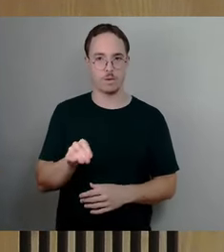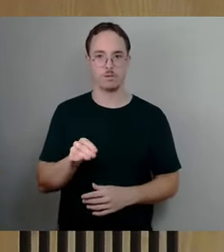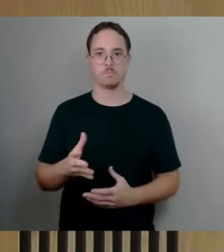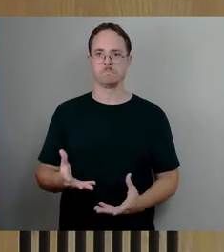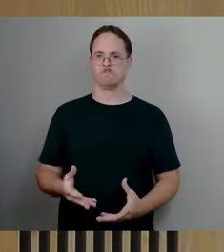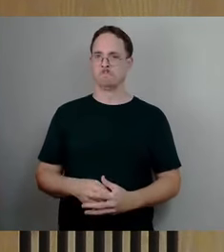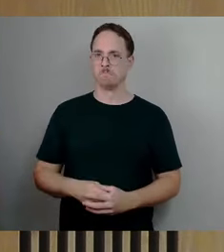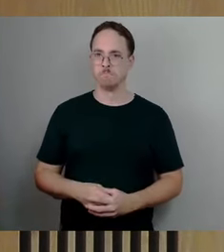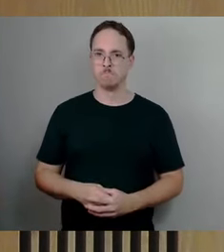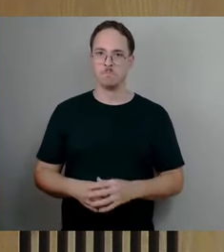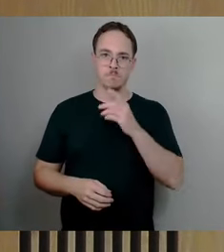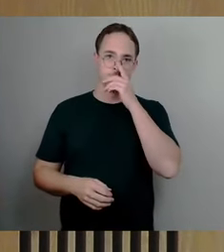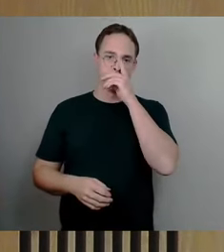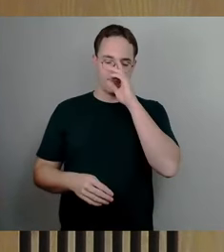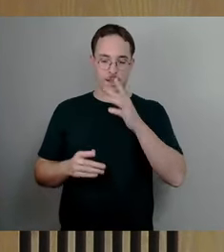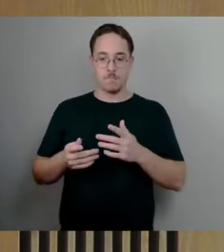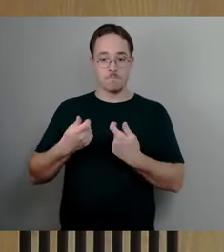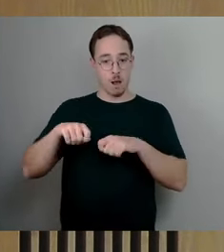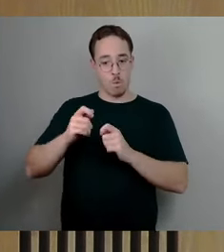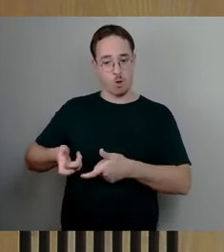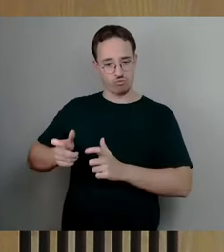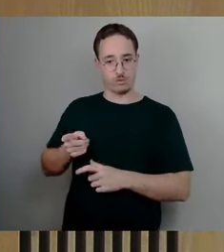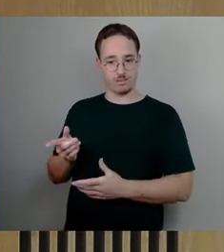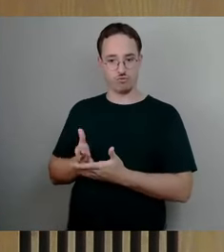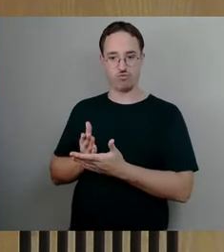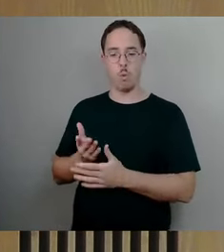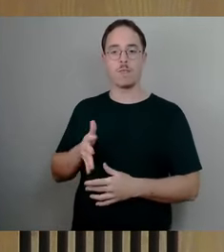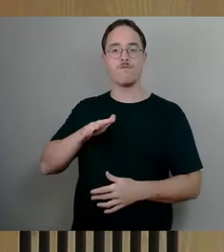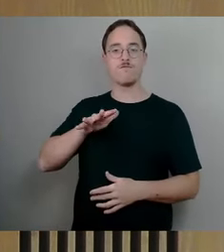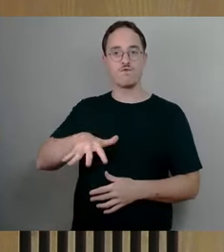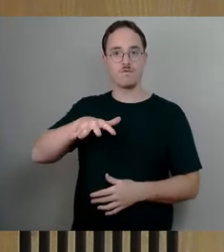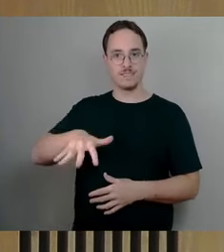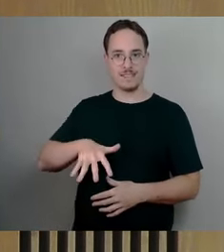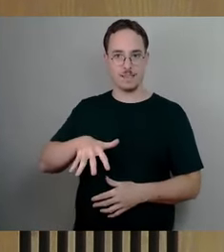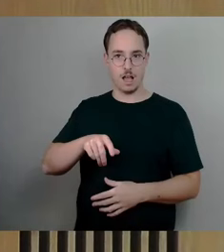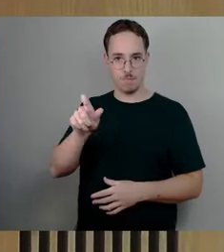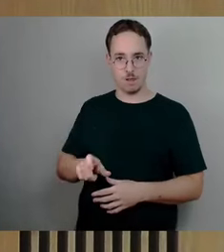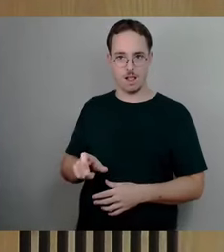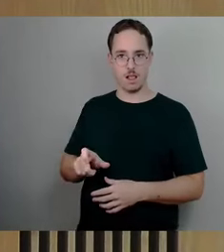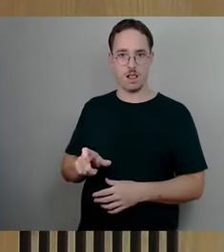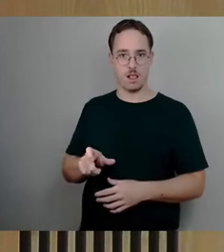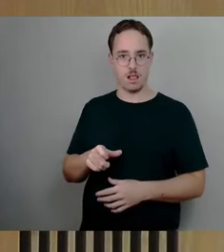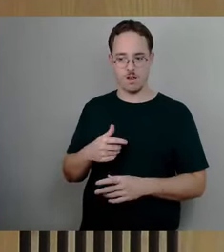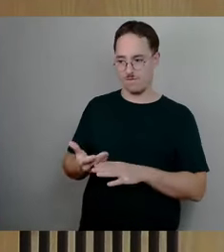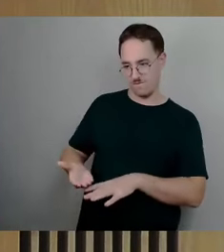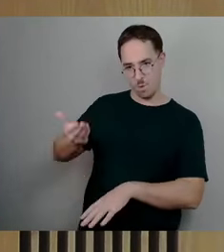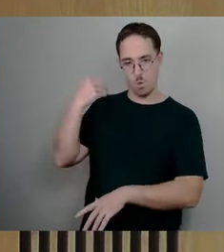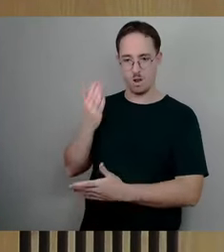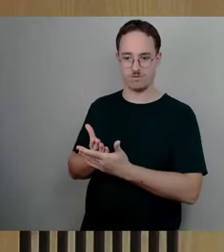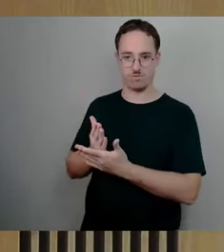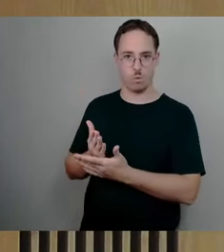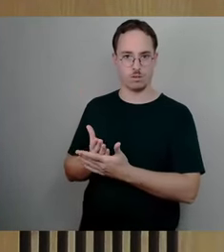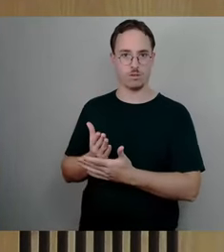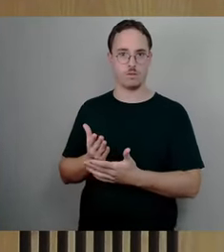der Verwaltung schon vor dem 15.04. regelmäßig kommuniziert, dass die Kappenerweiterung mit dem Material Carbonbeton im Sinne der